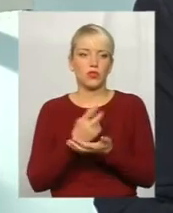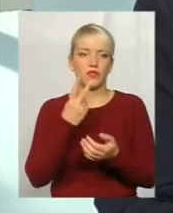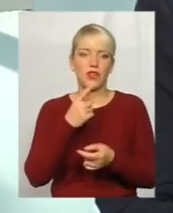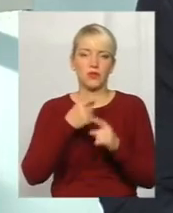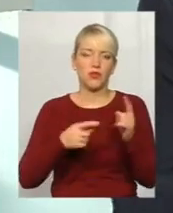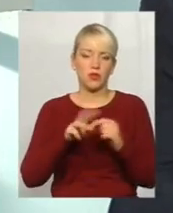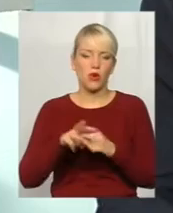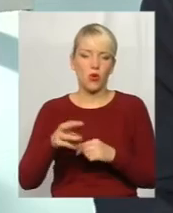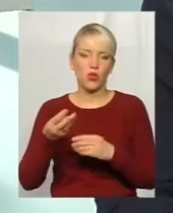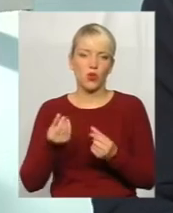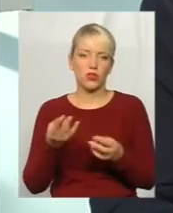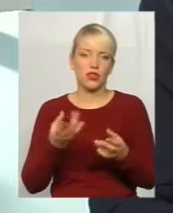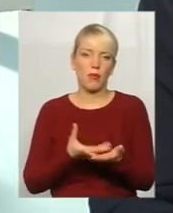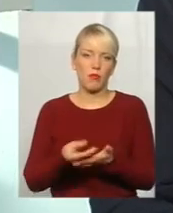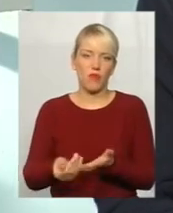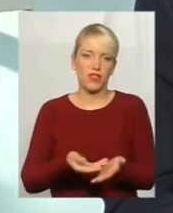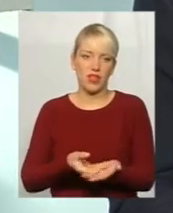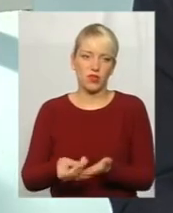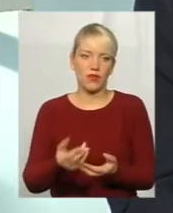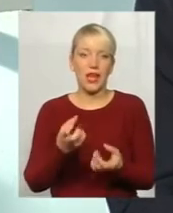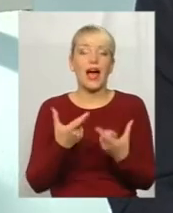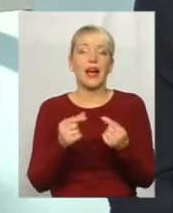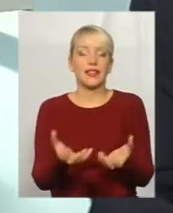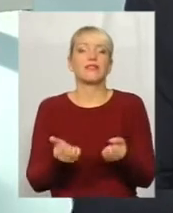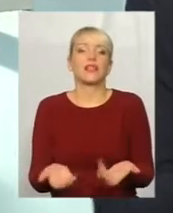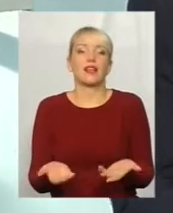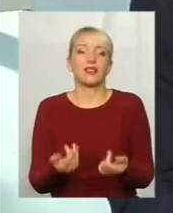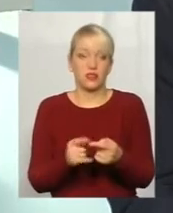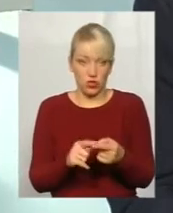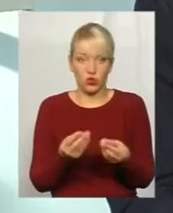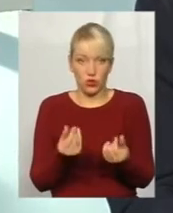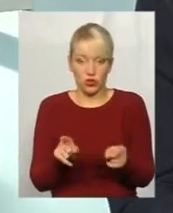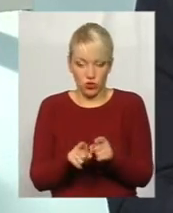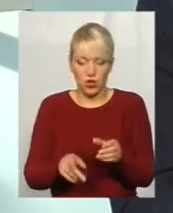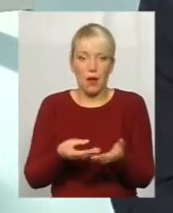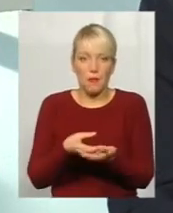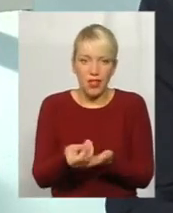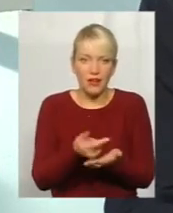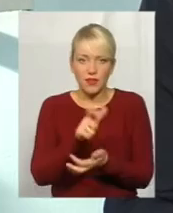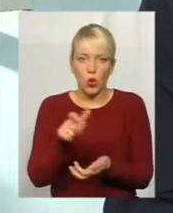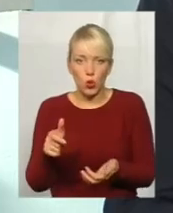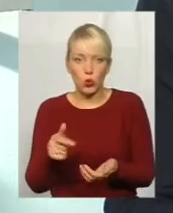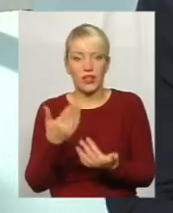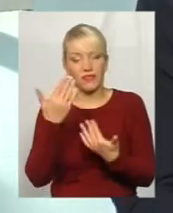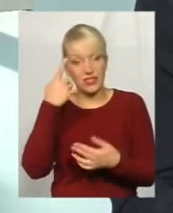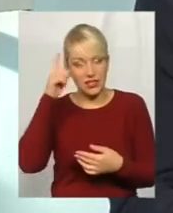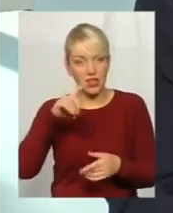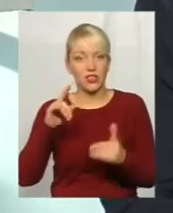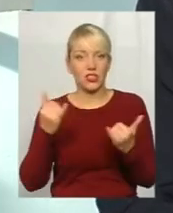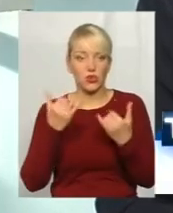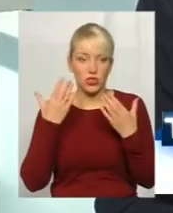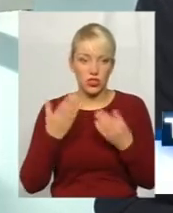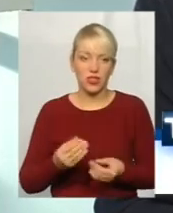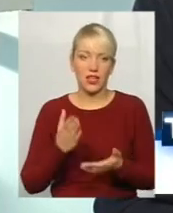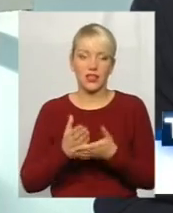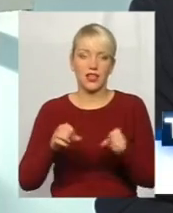коштів треба профінансувати. Значить, а де ці кошти взяти? Це ж кошти теж люди платять. І ви знаєте, що на сьогоднішній день